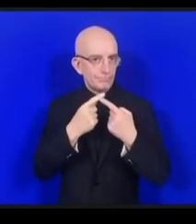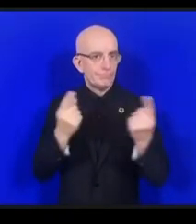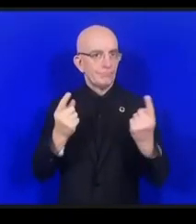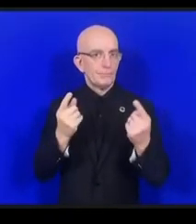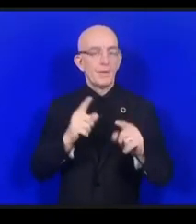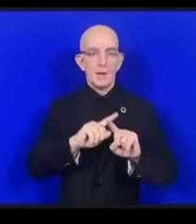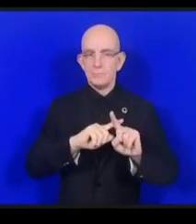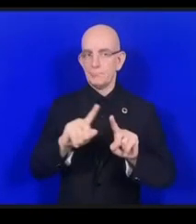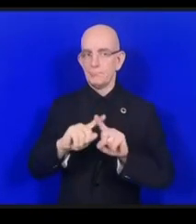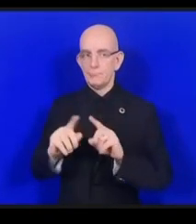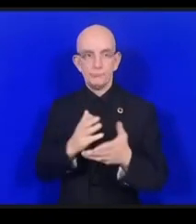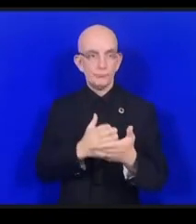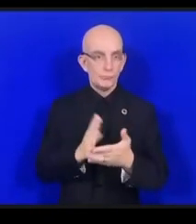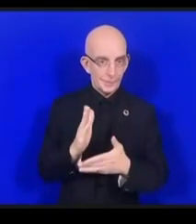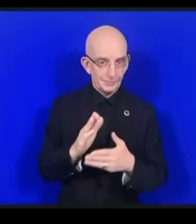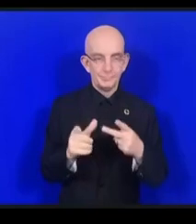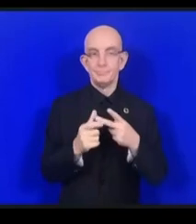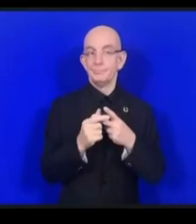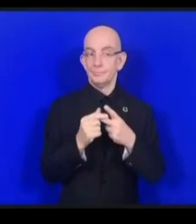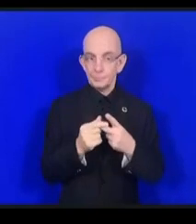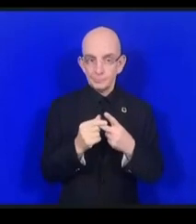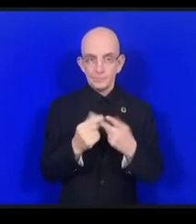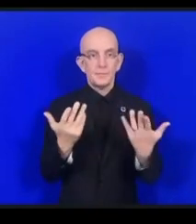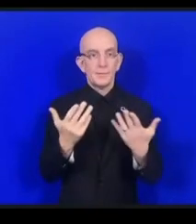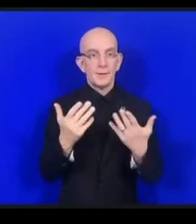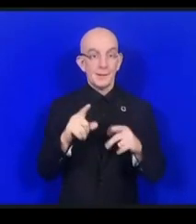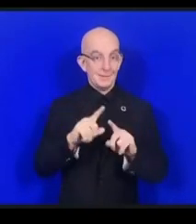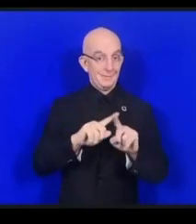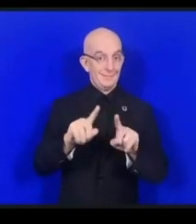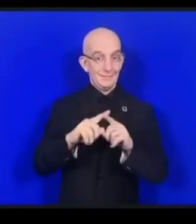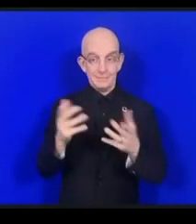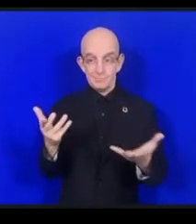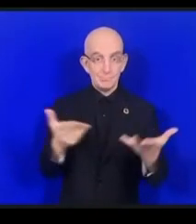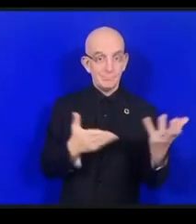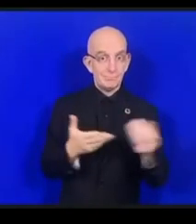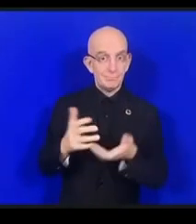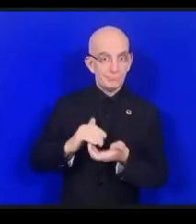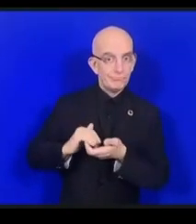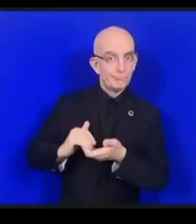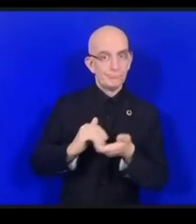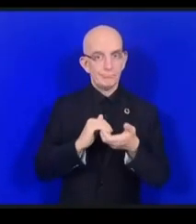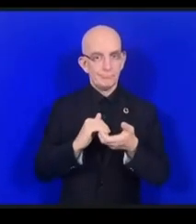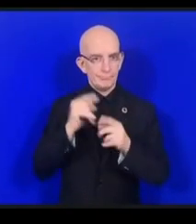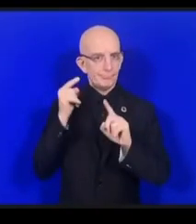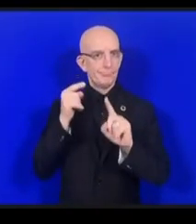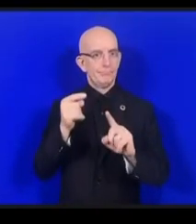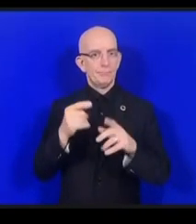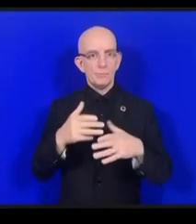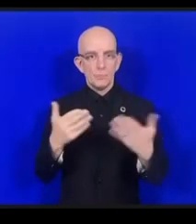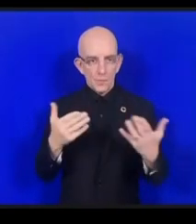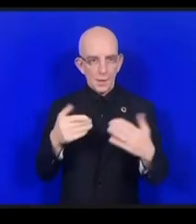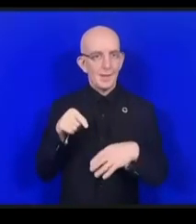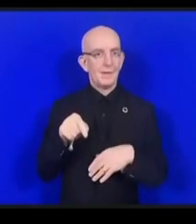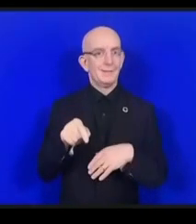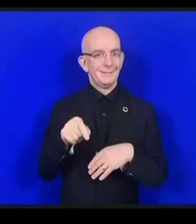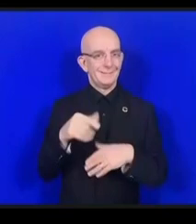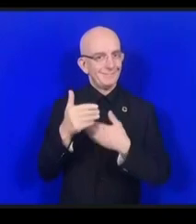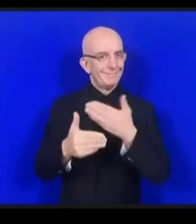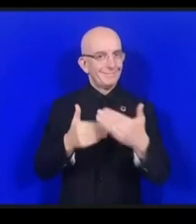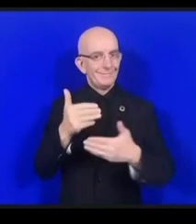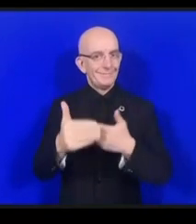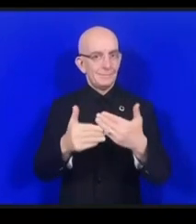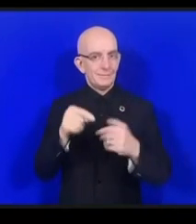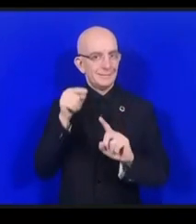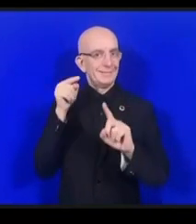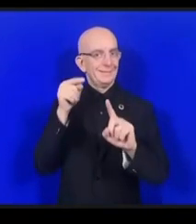le processus. C'est là le centre même de cette séance. Ce faisant, les coalitions dynamiques